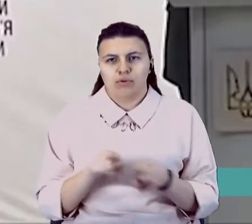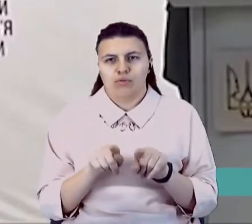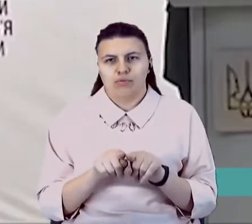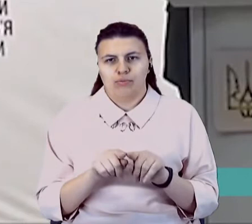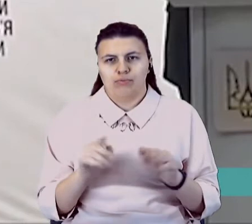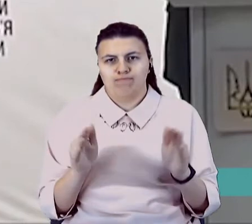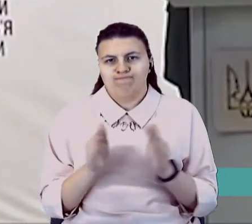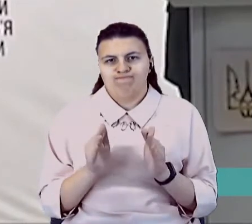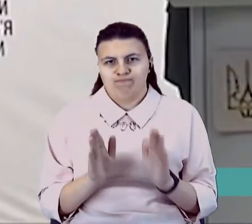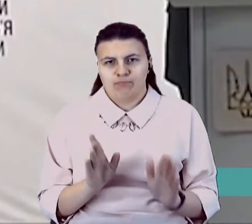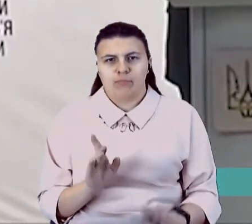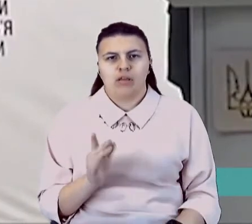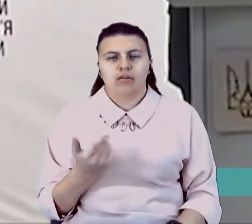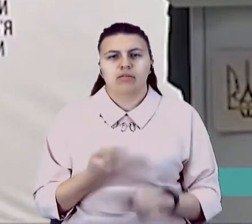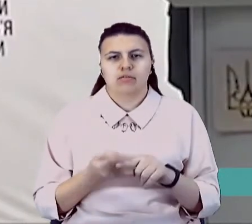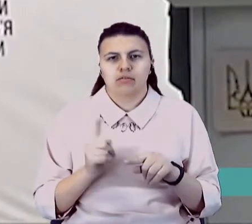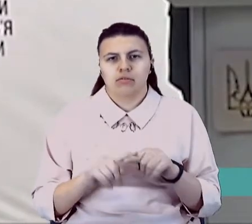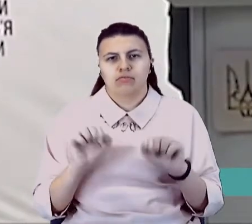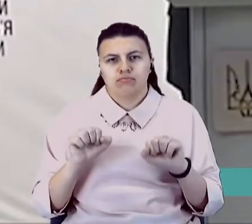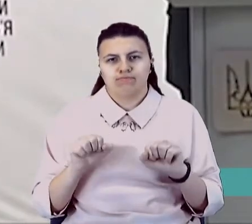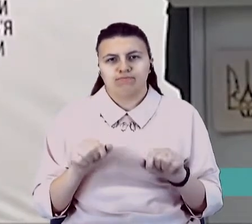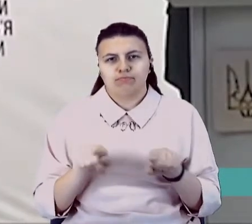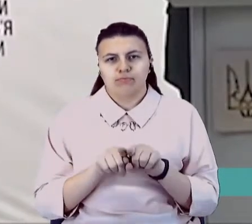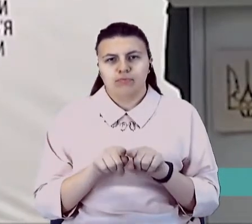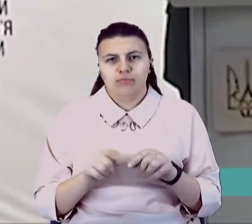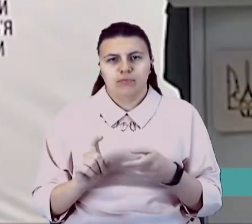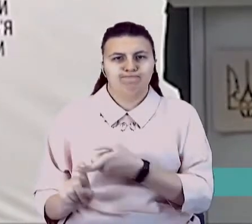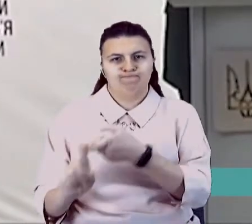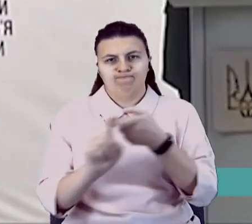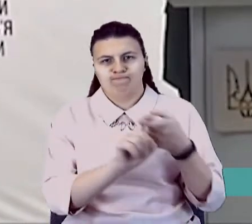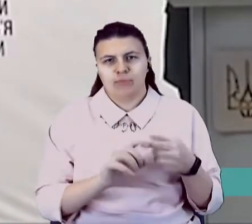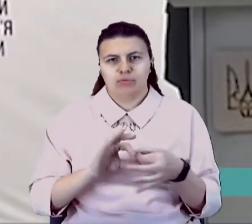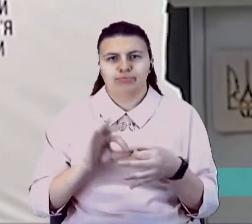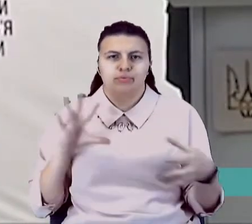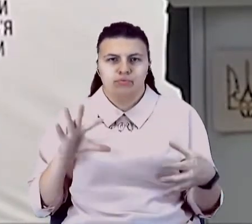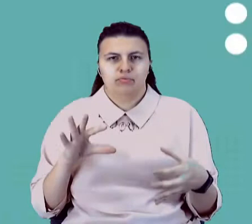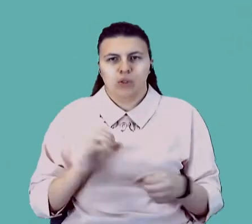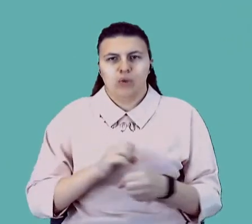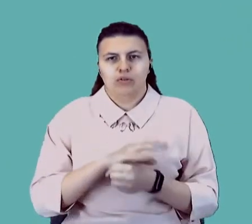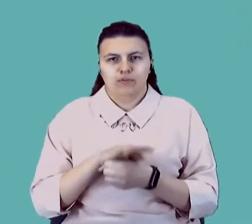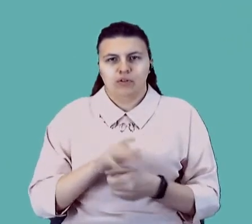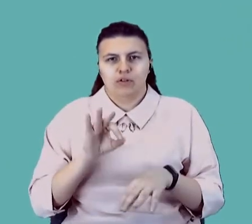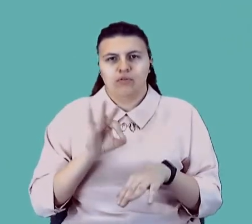дасть змогу збивати так звану волну розповсюдження коронавірусної хвороби в ці два дні.